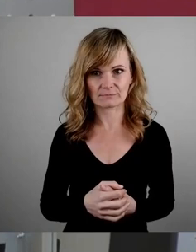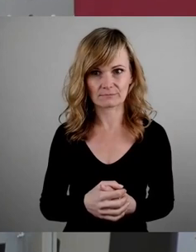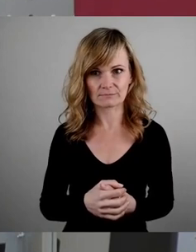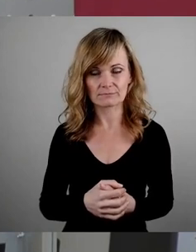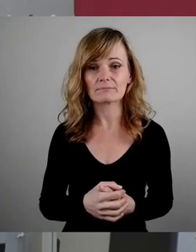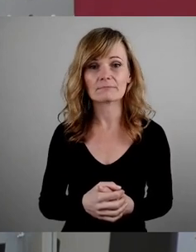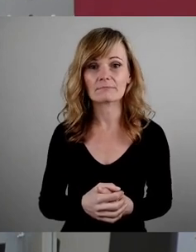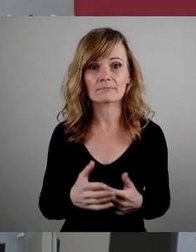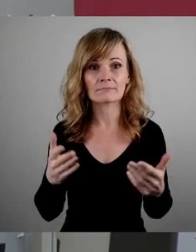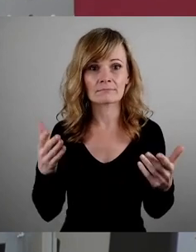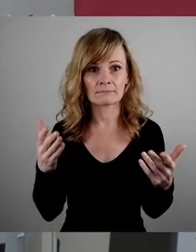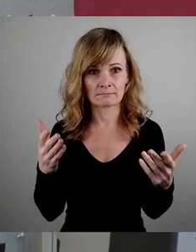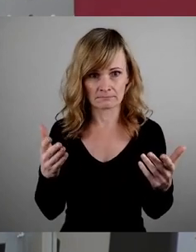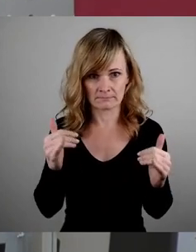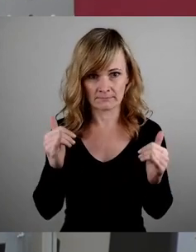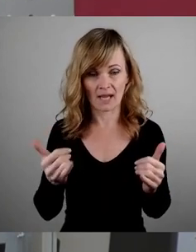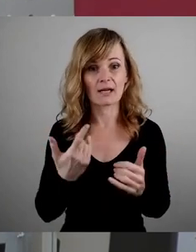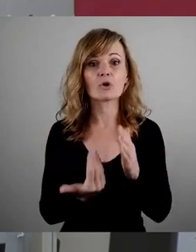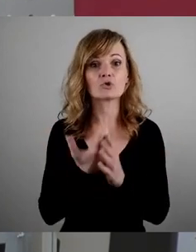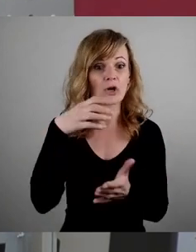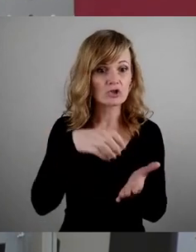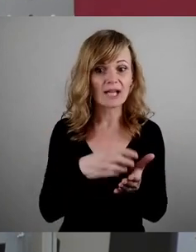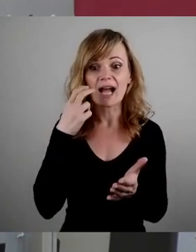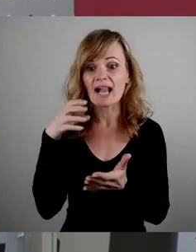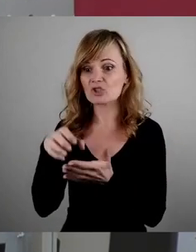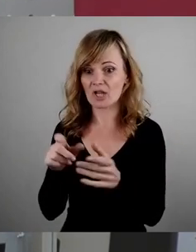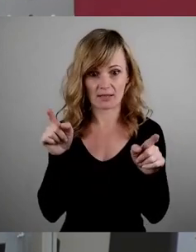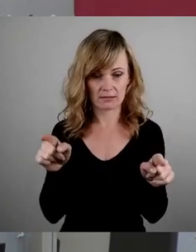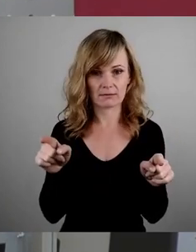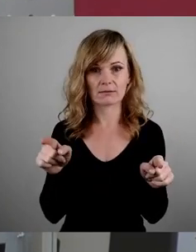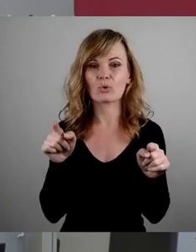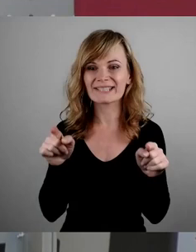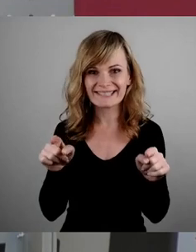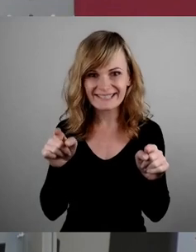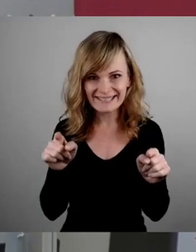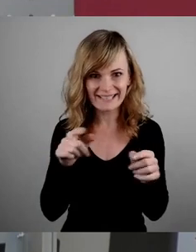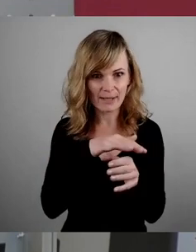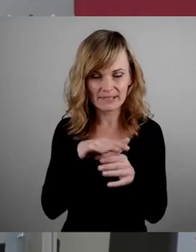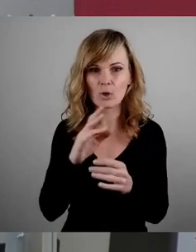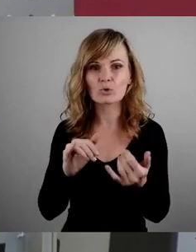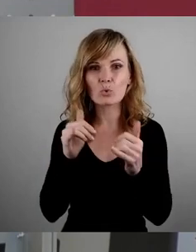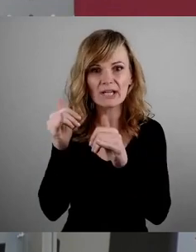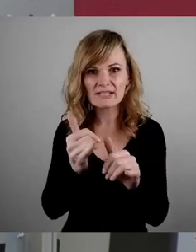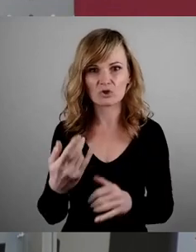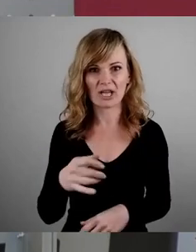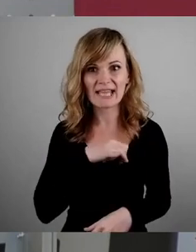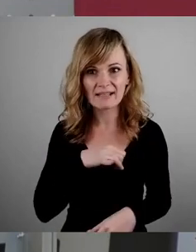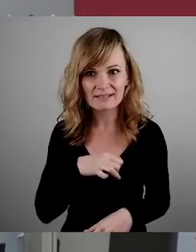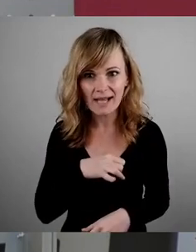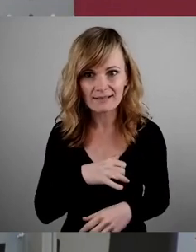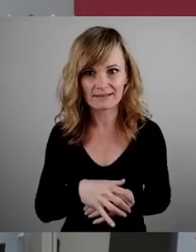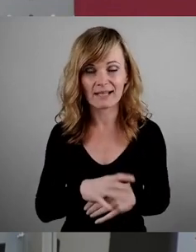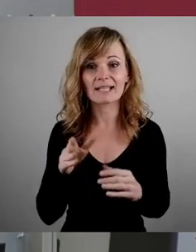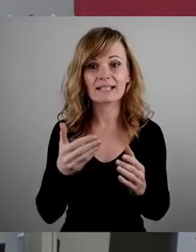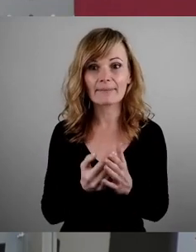sie begrenzen sich ja auf die Gebiete Neustadt und Altstadt in der Vorlage. Und das sind ja durchaus die touristisch interessanten Gebiete. Und es gibt ja viele